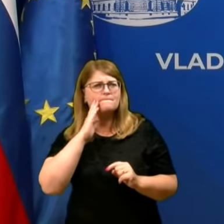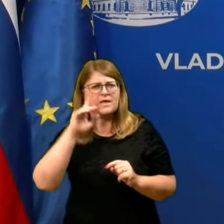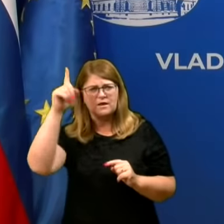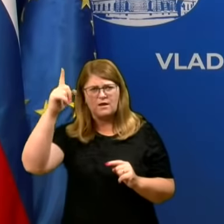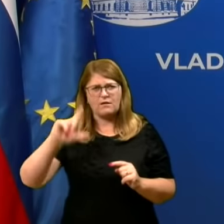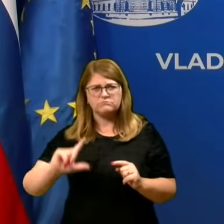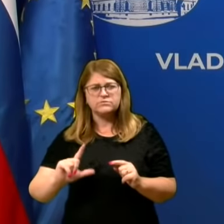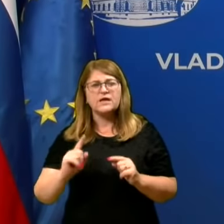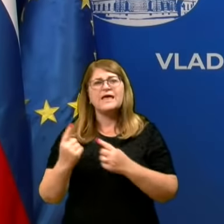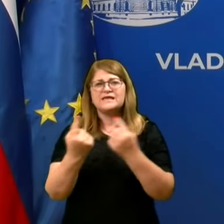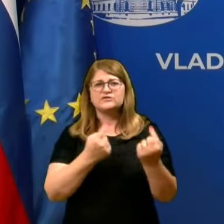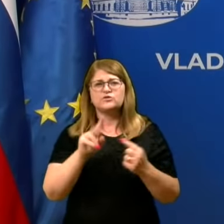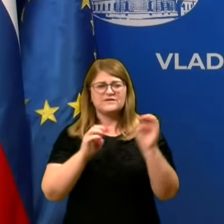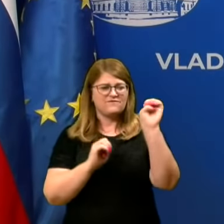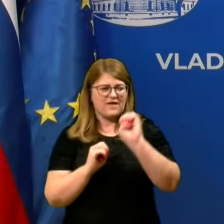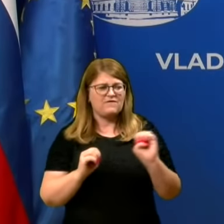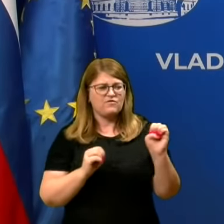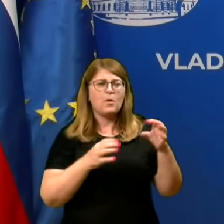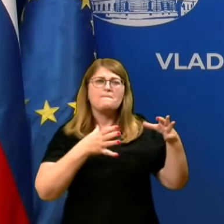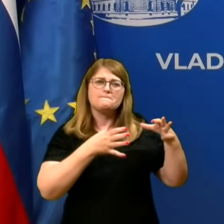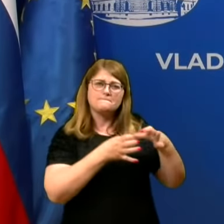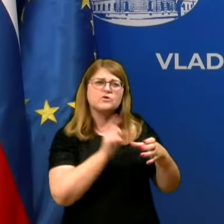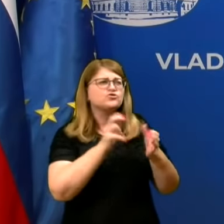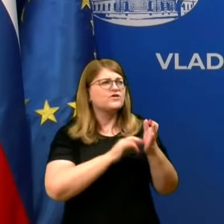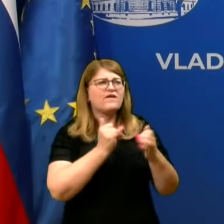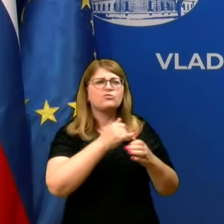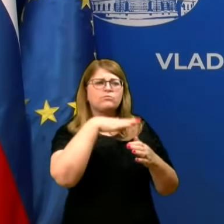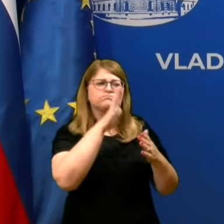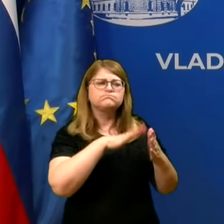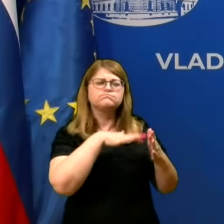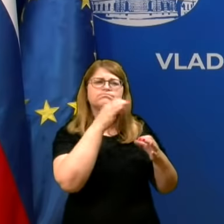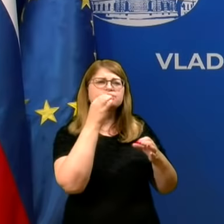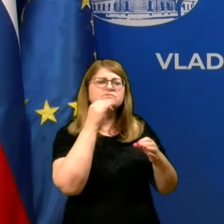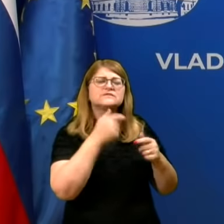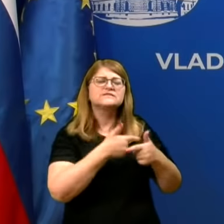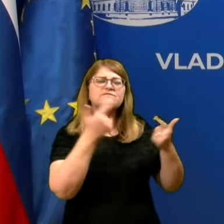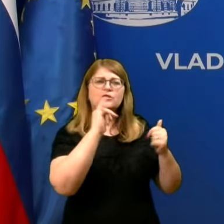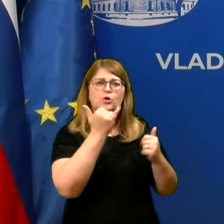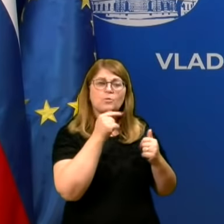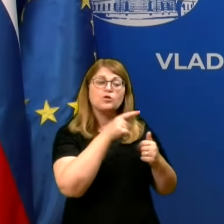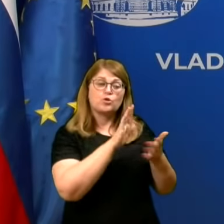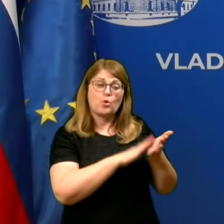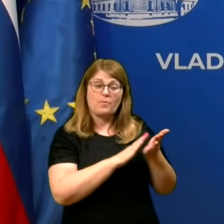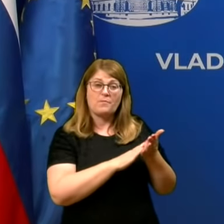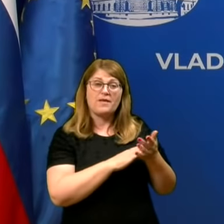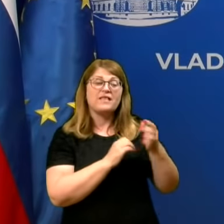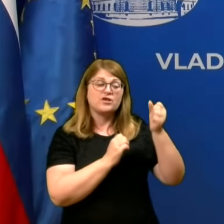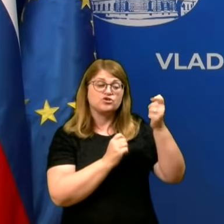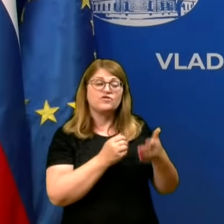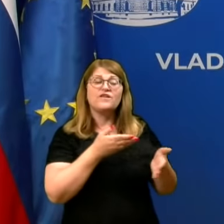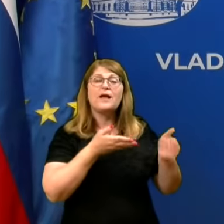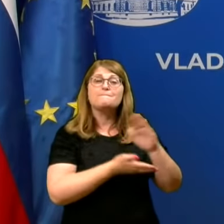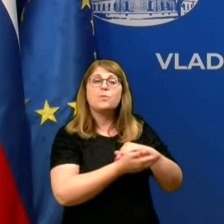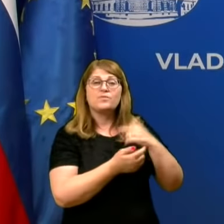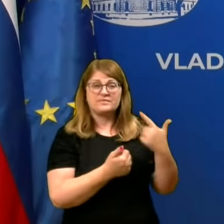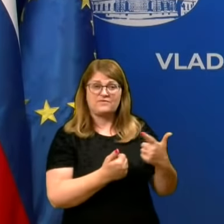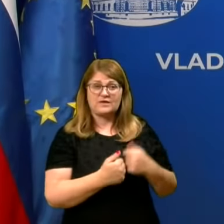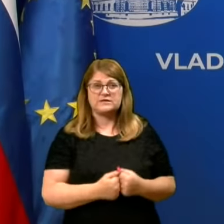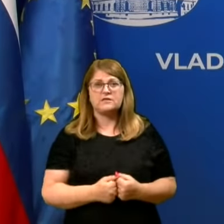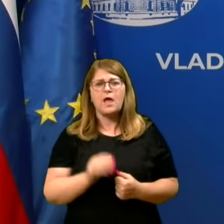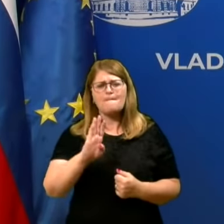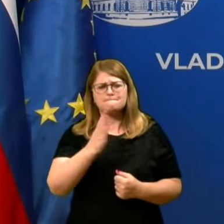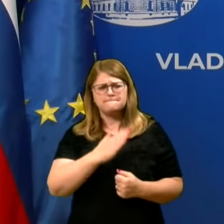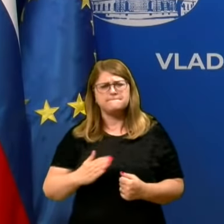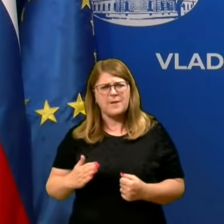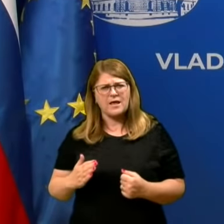vidimo situacijo v Evropi, manjše, ampak še vedno pobarvana v svetlo rumeno, kar pomeni, da je ta številka pod 20. Situacija na Balkanu je